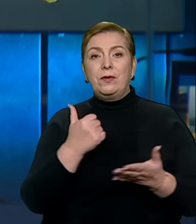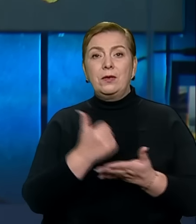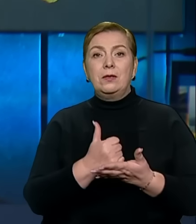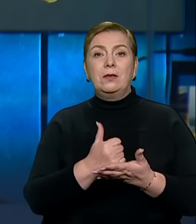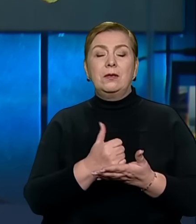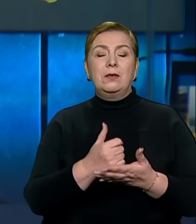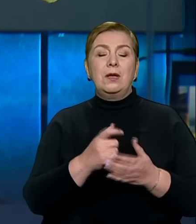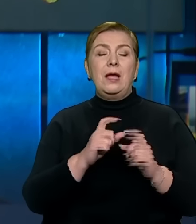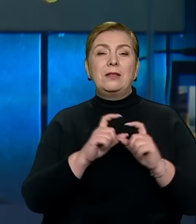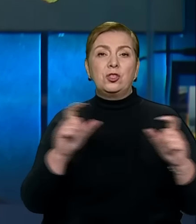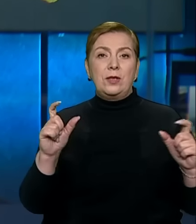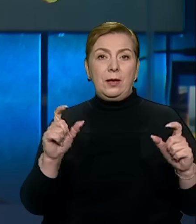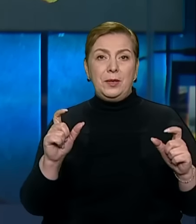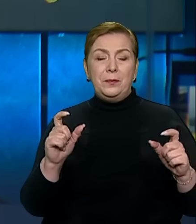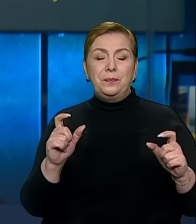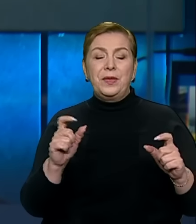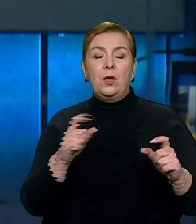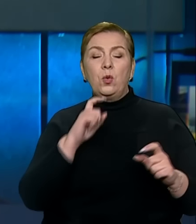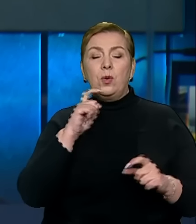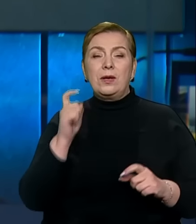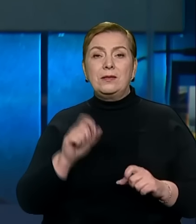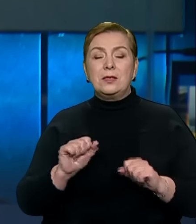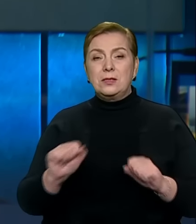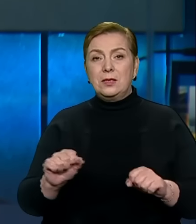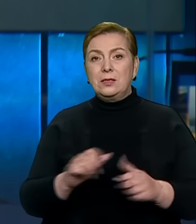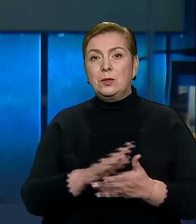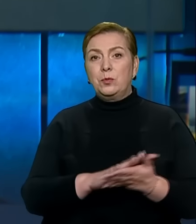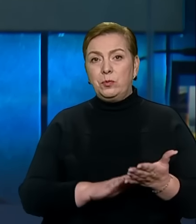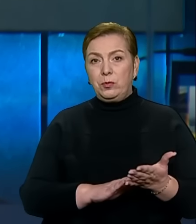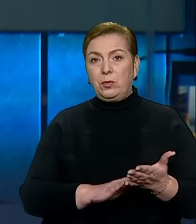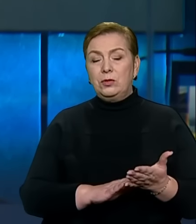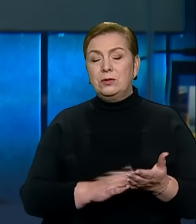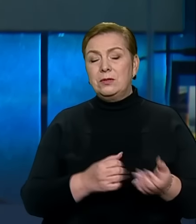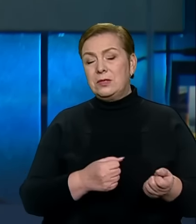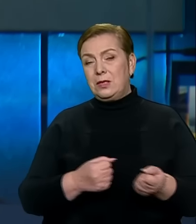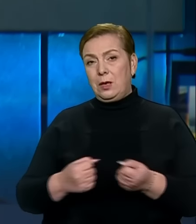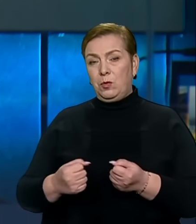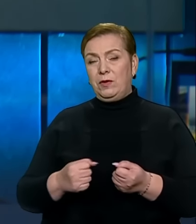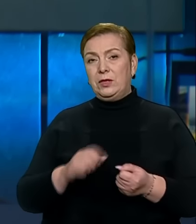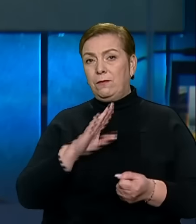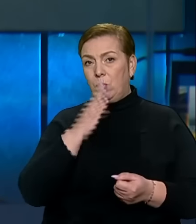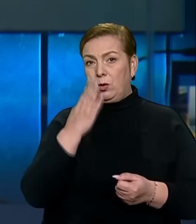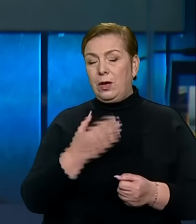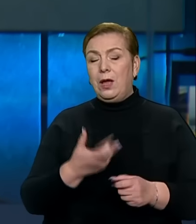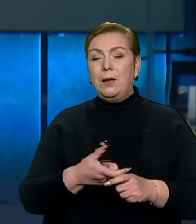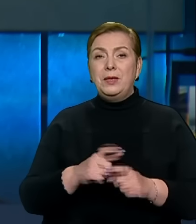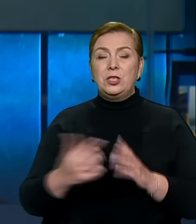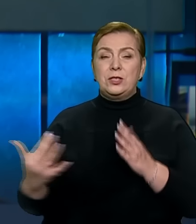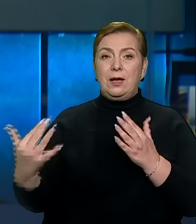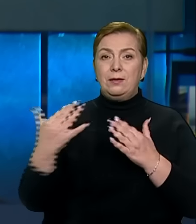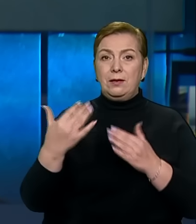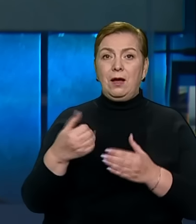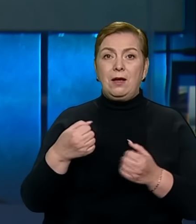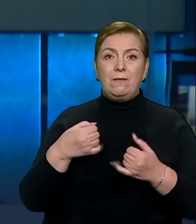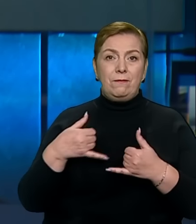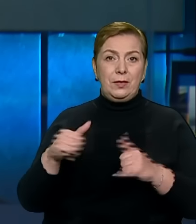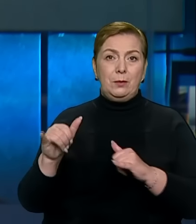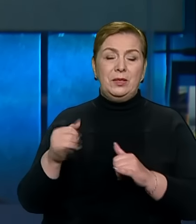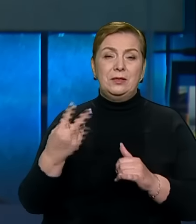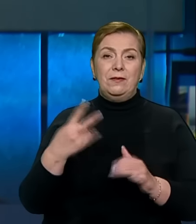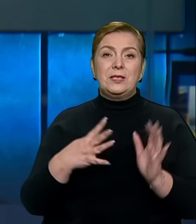Авдійському напрямку українські захисники продовжують стримувати ворога. Більшість атак відбили саме на цьому відтинку.